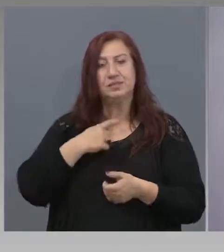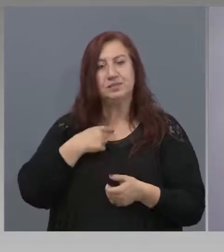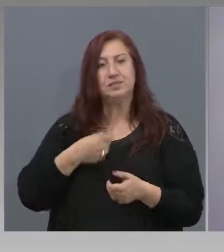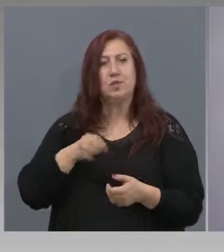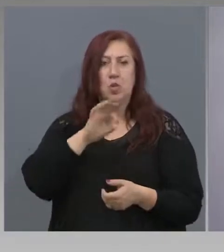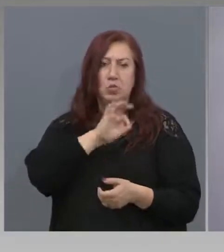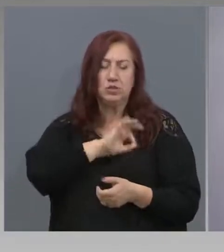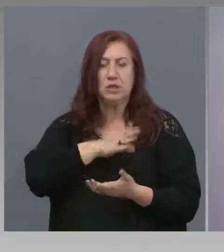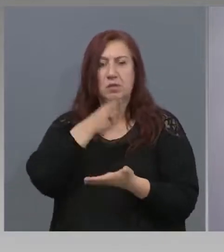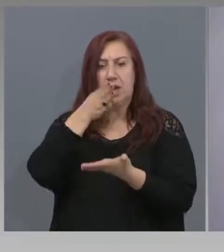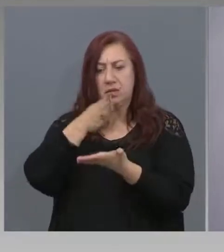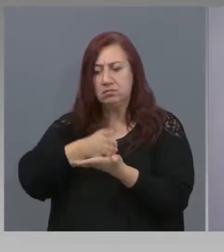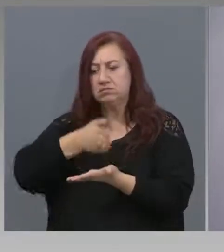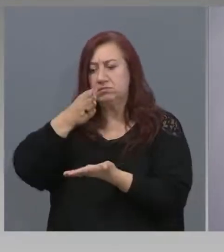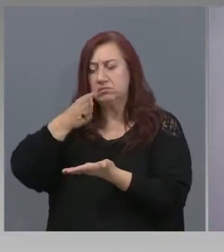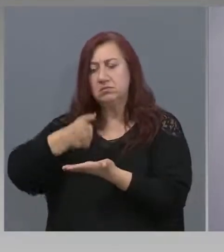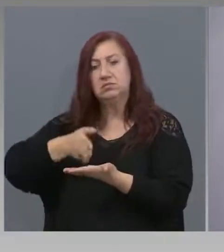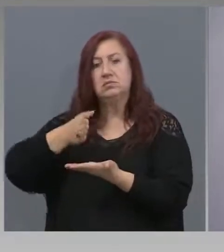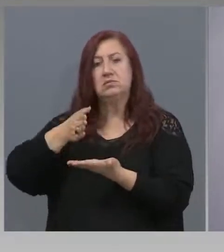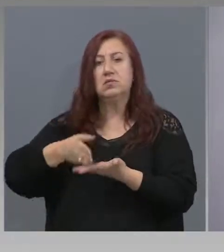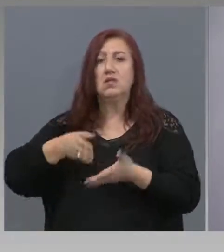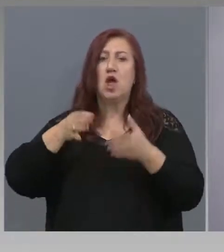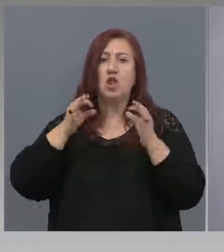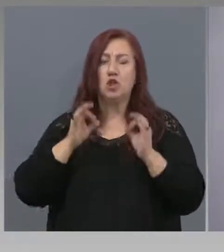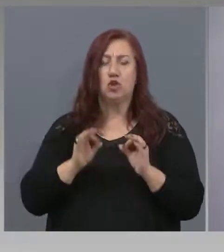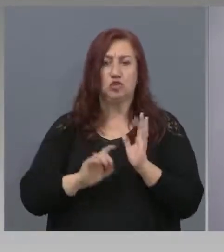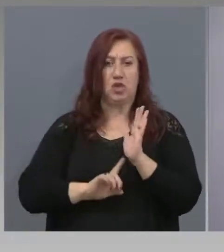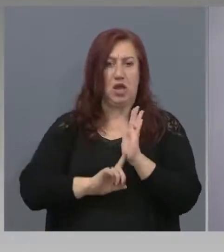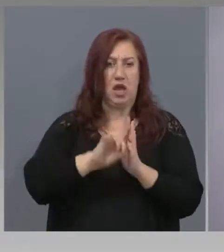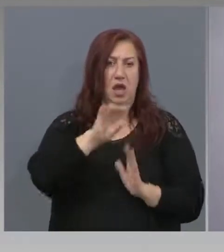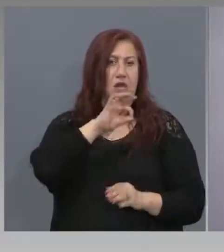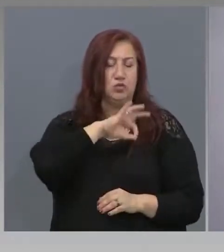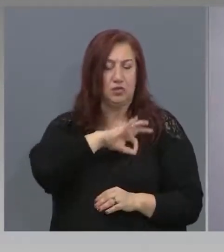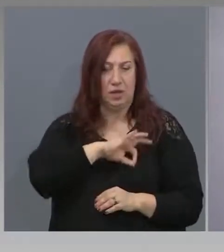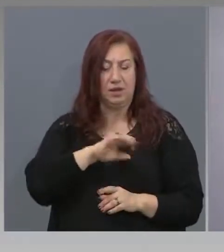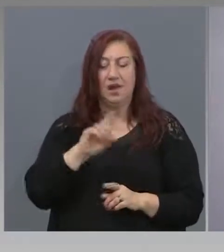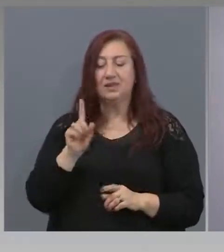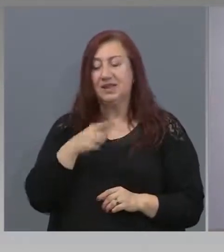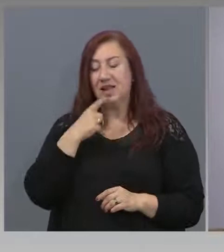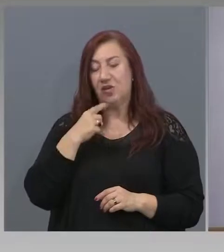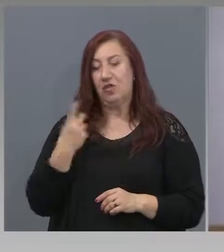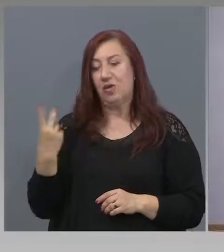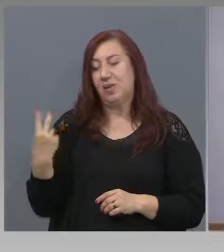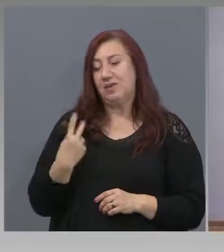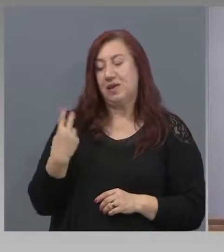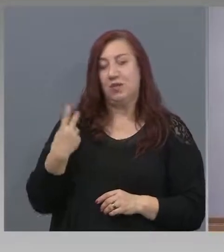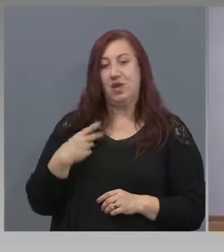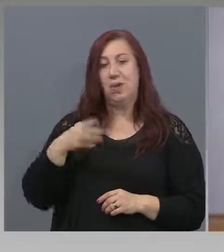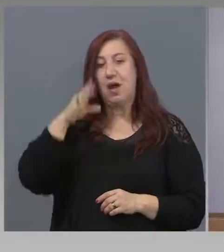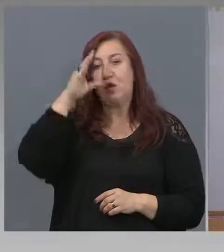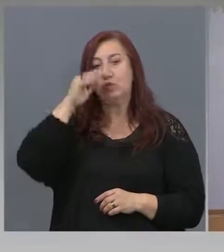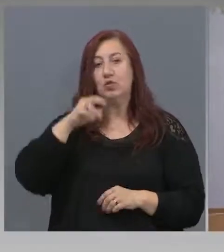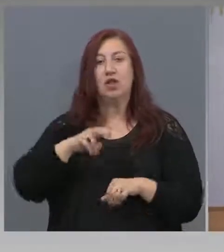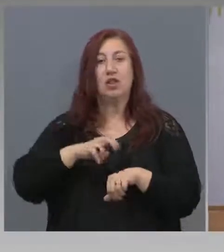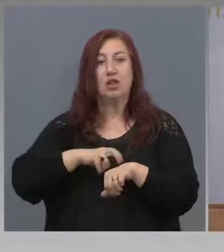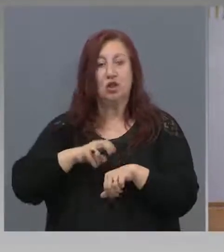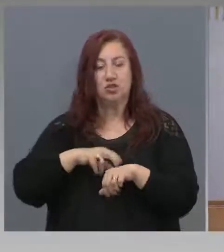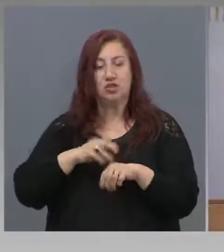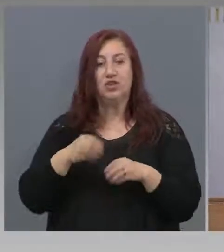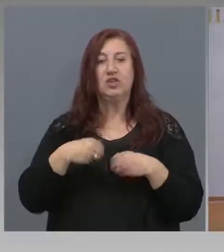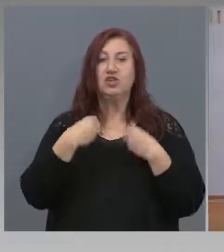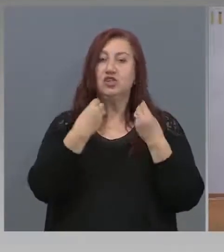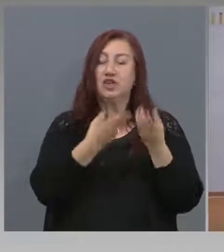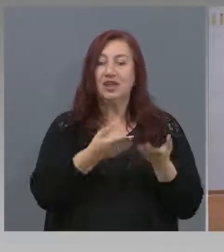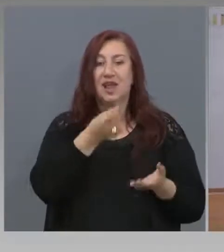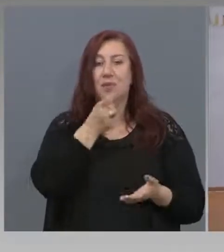резултати. Но за да не говориме само дваната с господин Дончев, разрешете ми да дам доната и на колегата